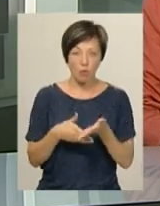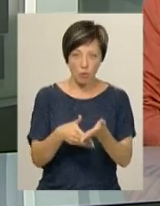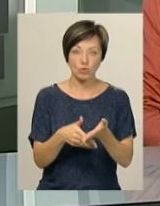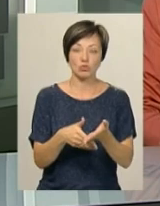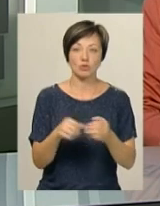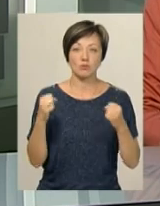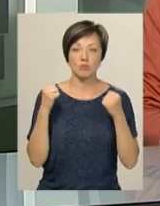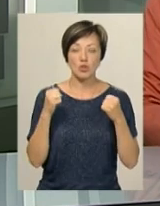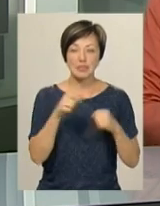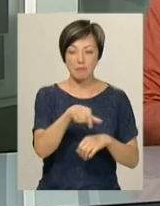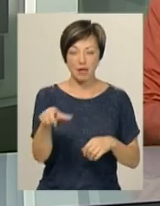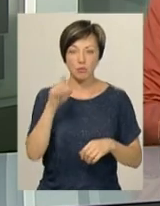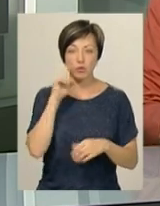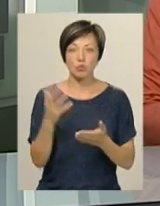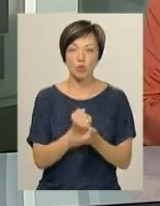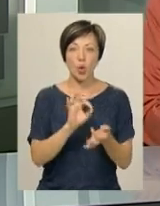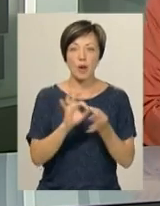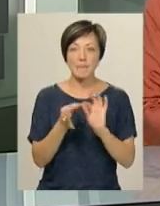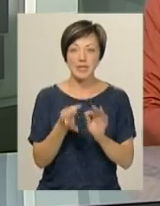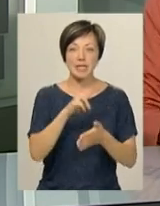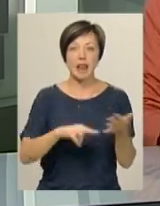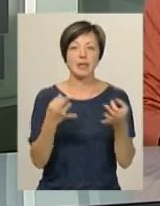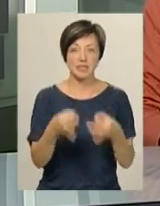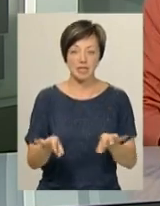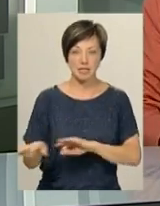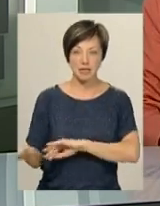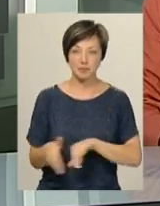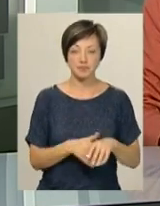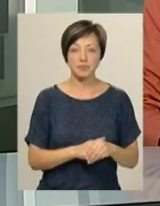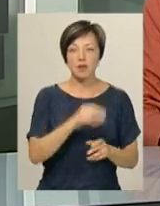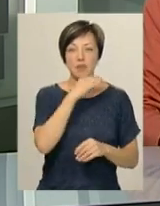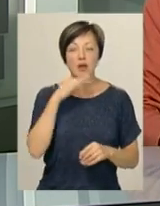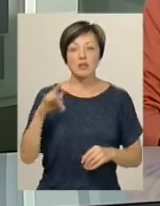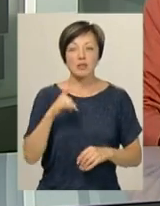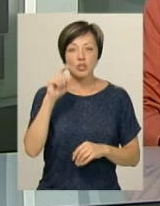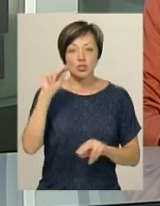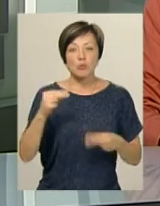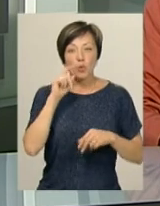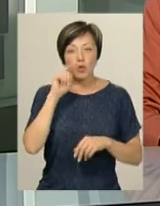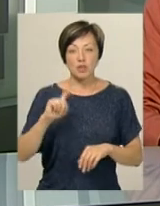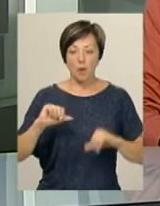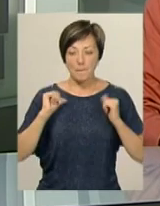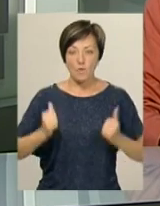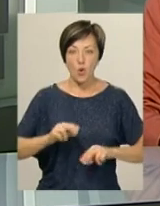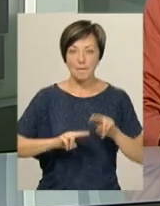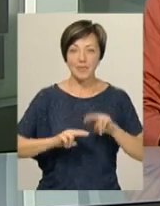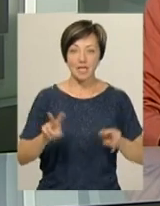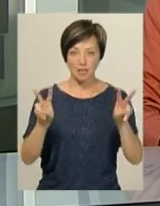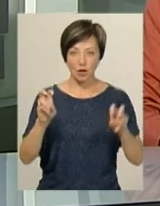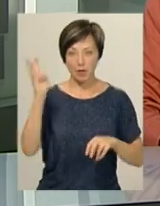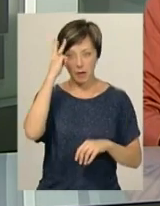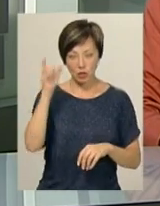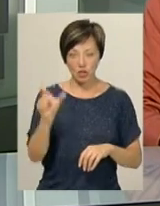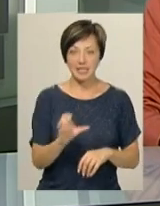велосипедистам України здобути олімпійські ліцензії. Багаторазовий чемпіон України з бодібілдингу хмельничанин